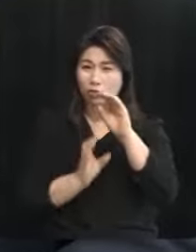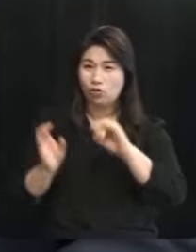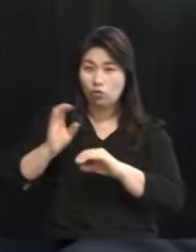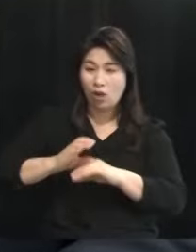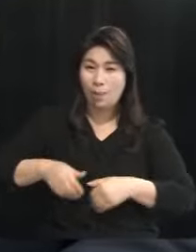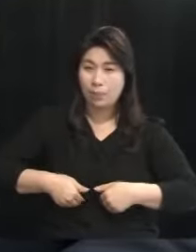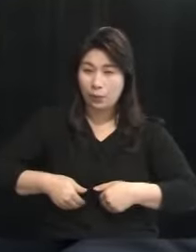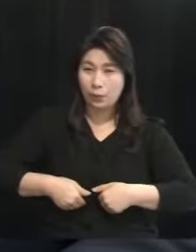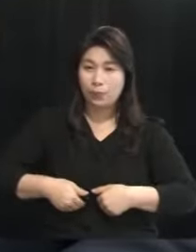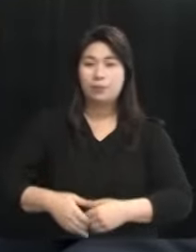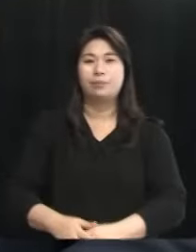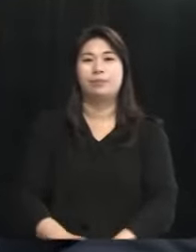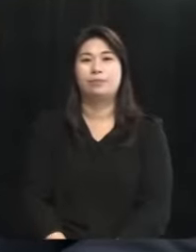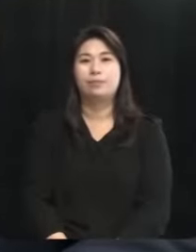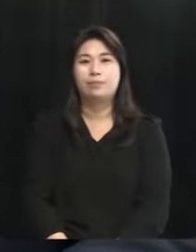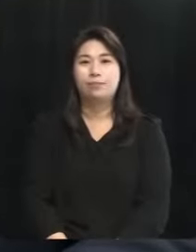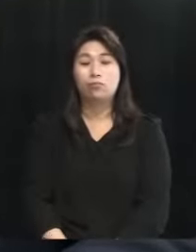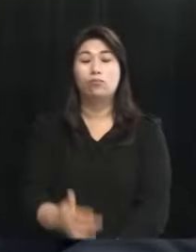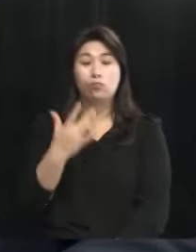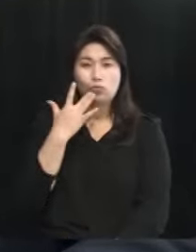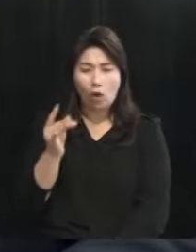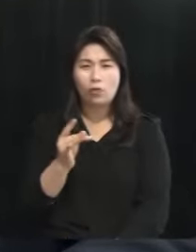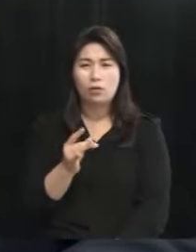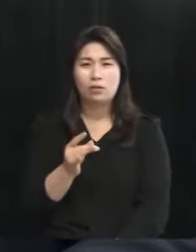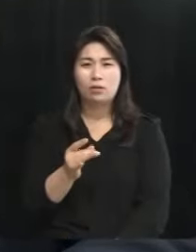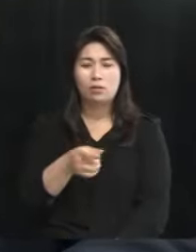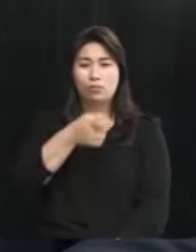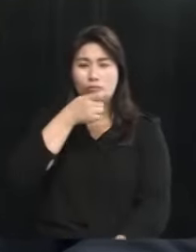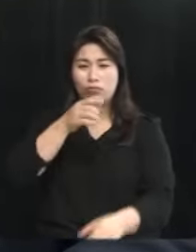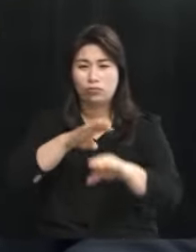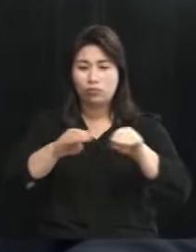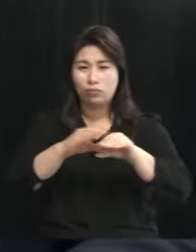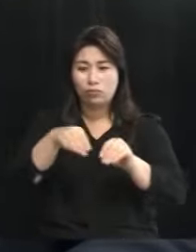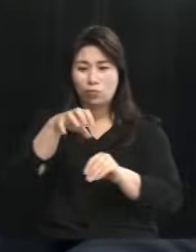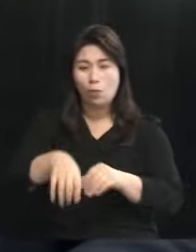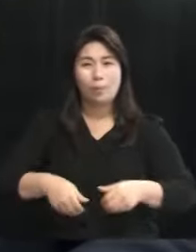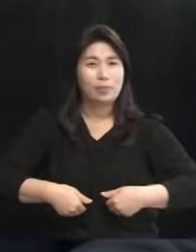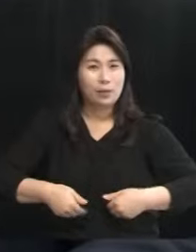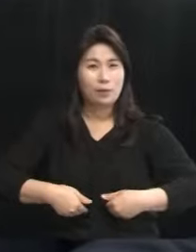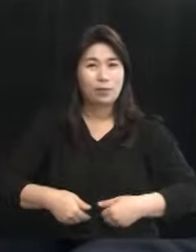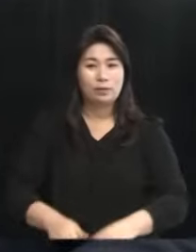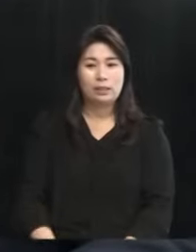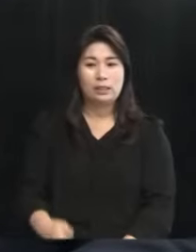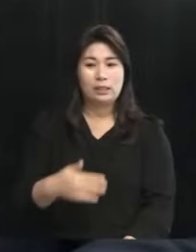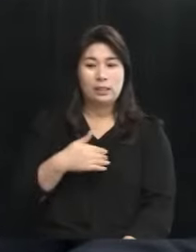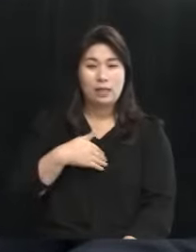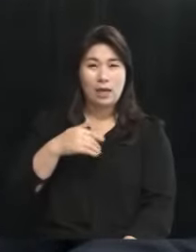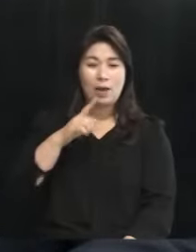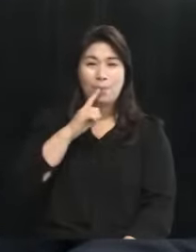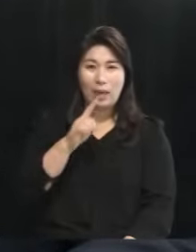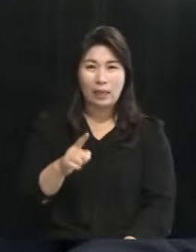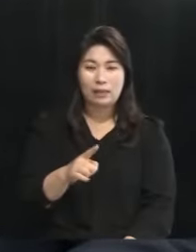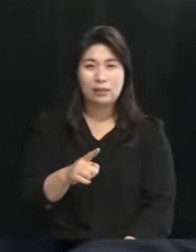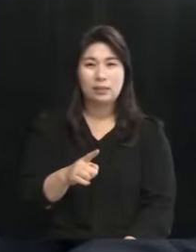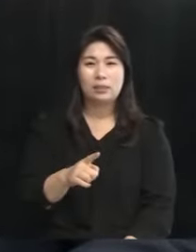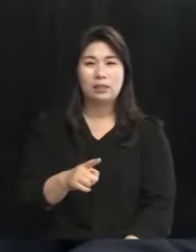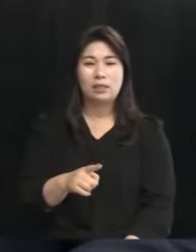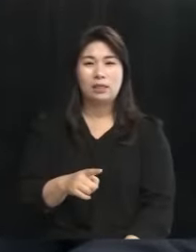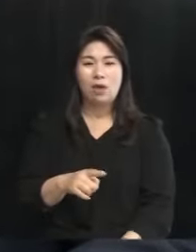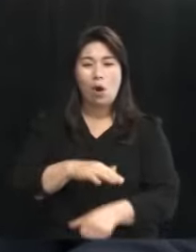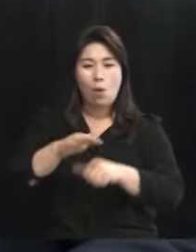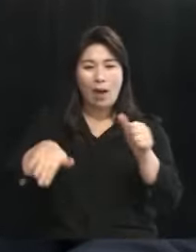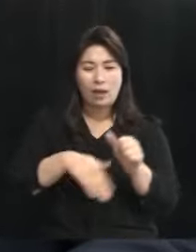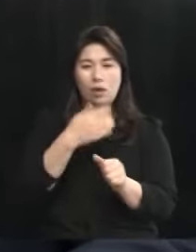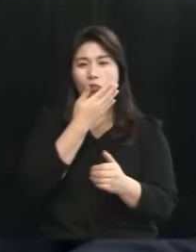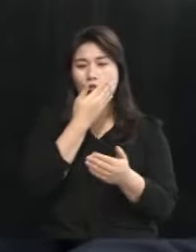더 필요하냐는 여쭌는 겁니다 당연히 하수 시설이 필요하죠 그 부분은 제가 주장하는 신도시는 친환경 스마트 도시이기 때문에